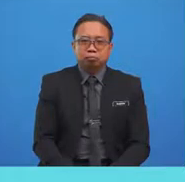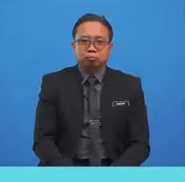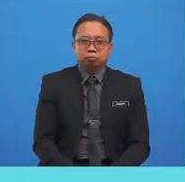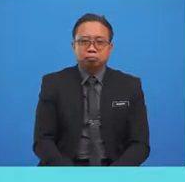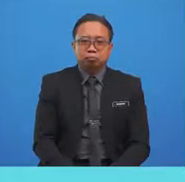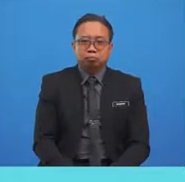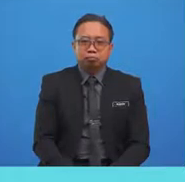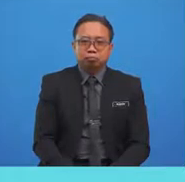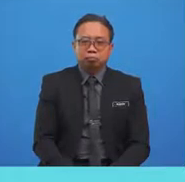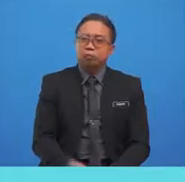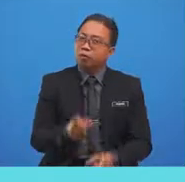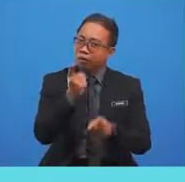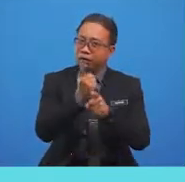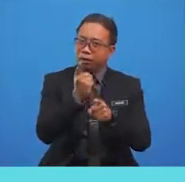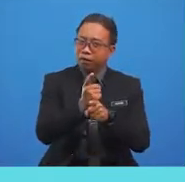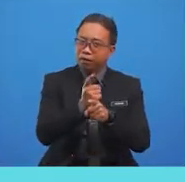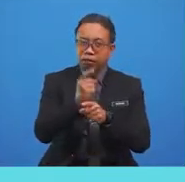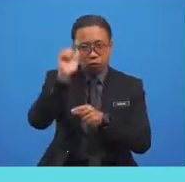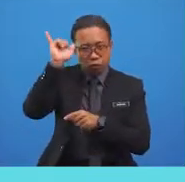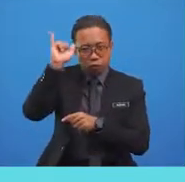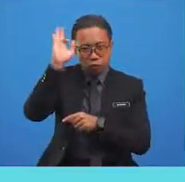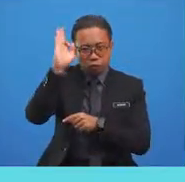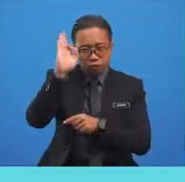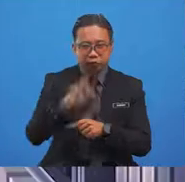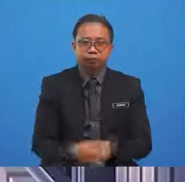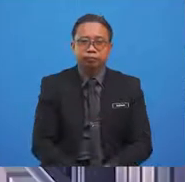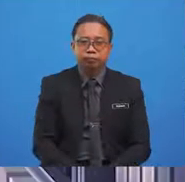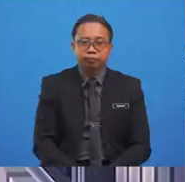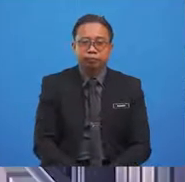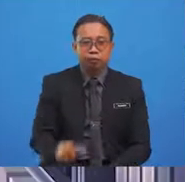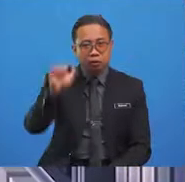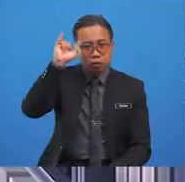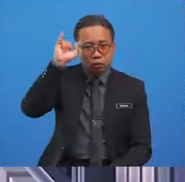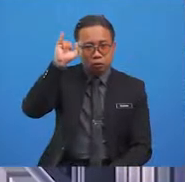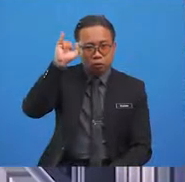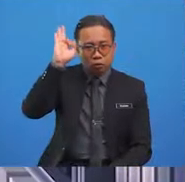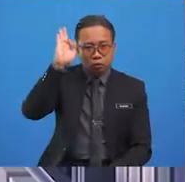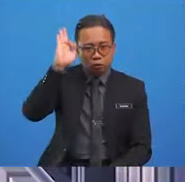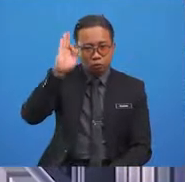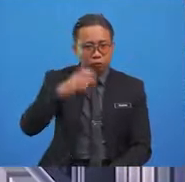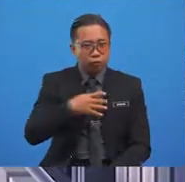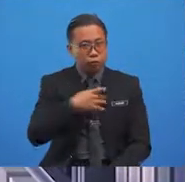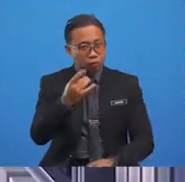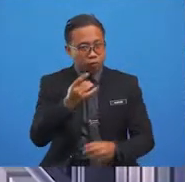That's right, it is Yusuf. Yusuf enjoys playing computer games